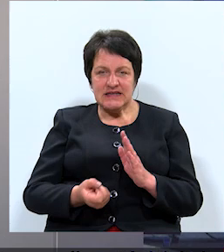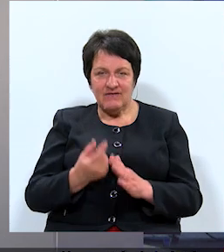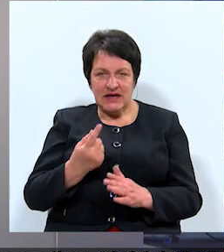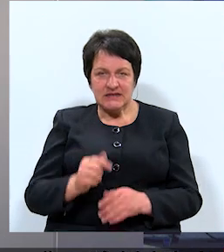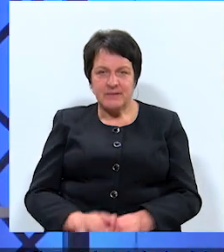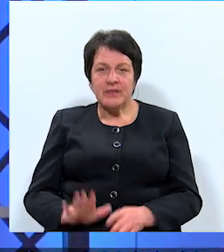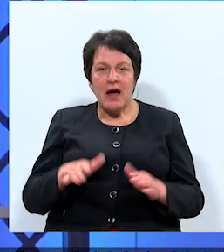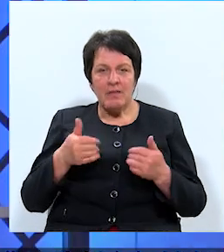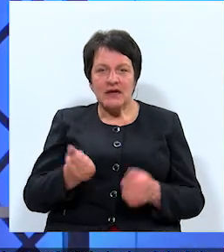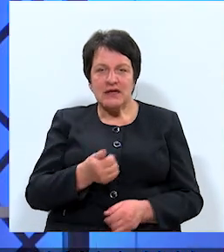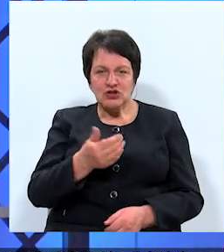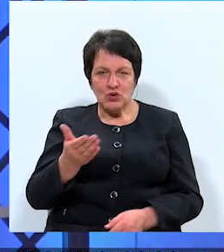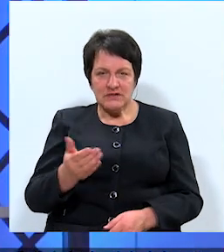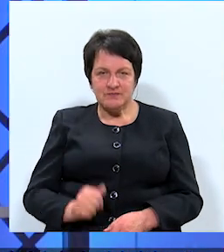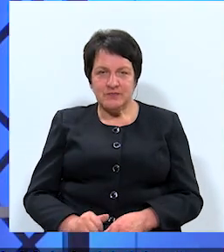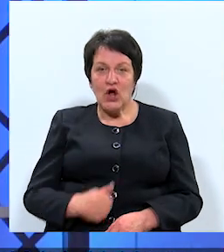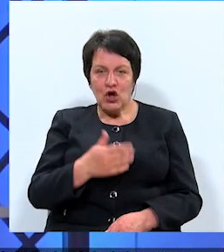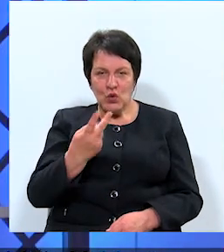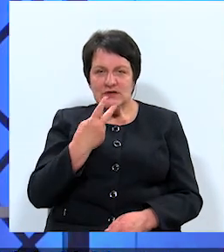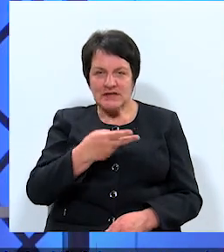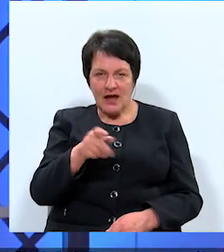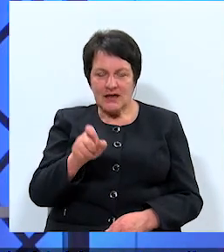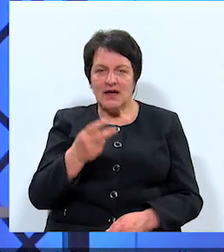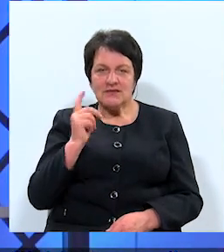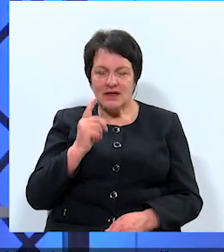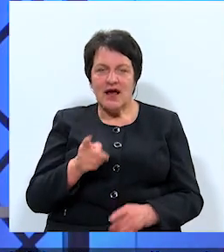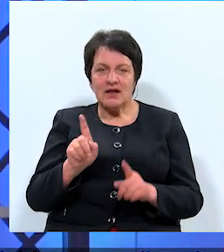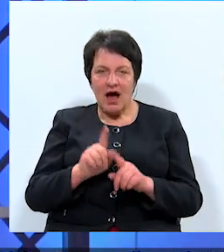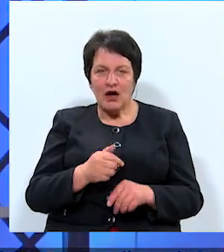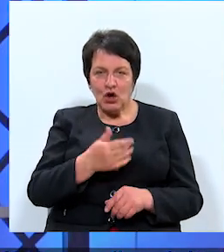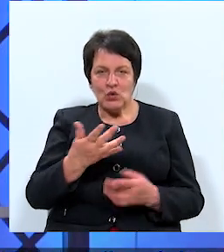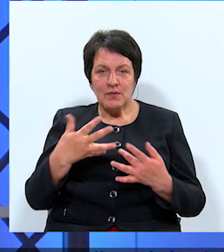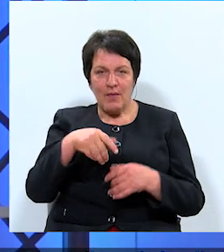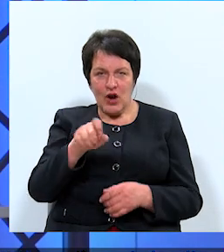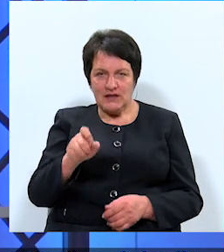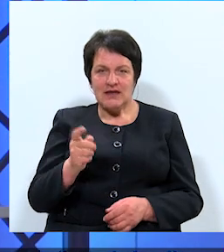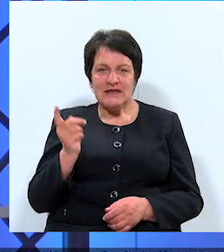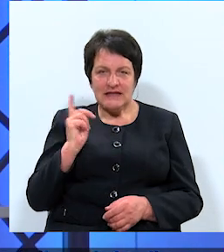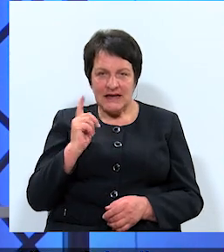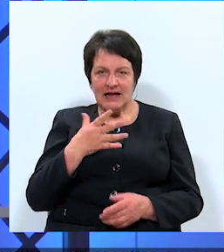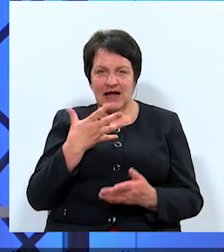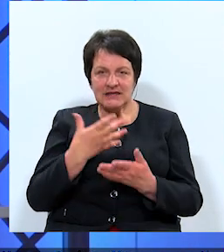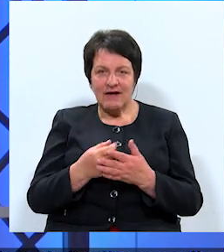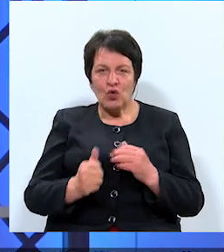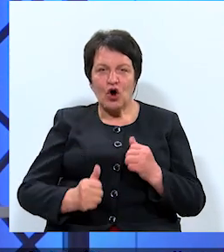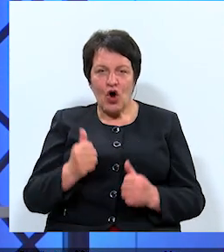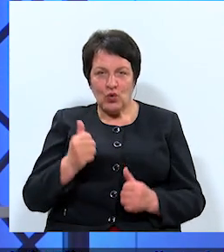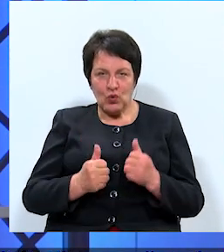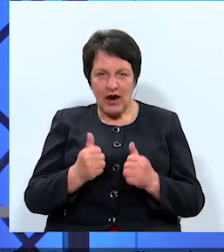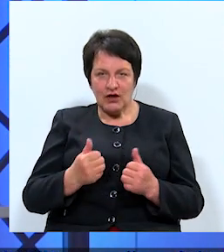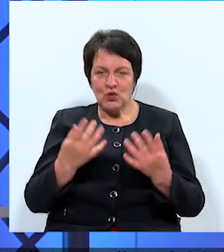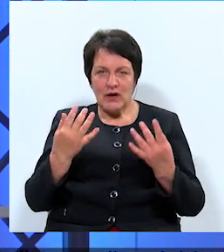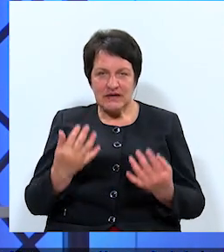Valdies jums! Jūs skatītāji dzirdējāt un arī jūs politiķi dzirdējāt savu konkurentu